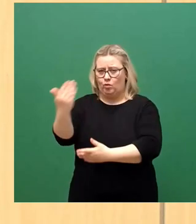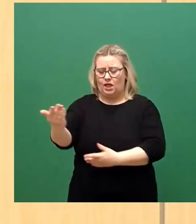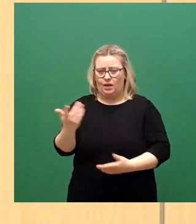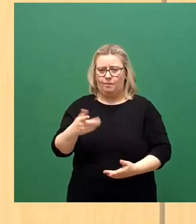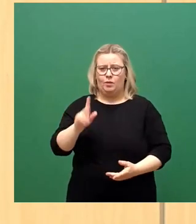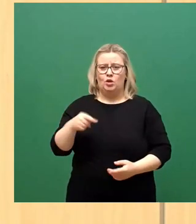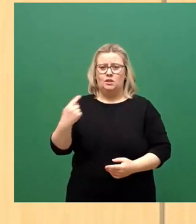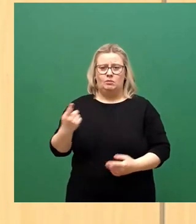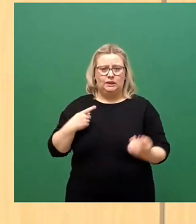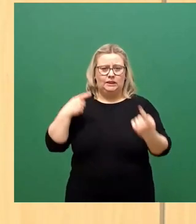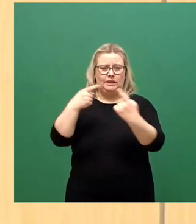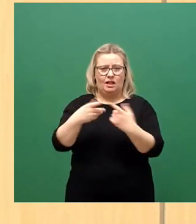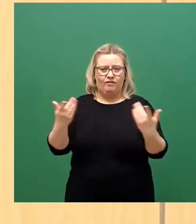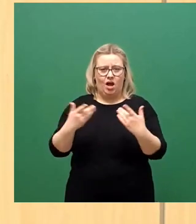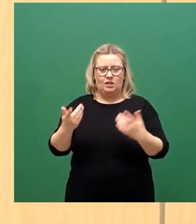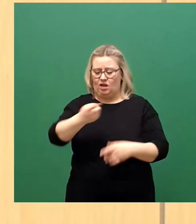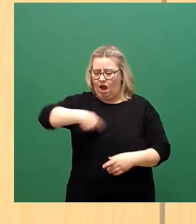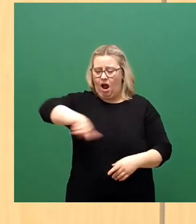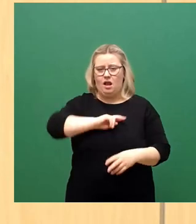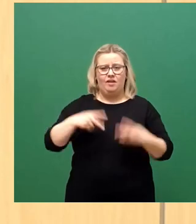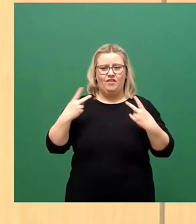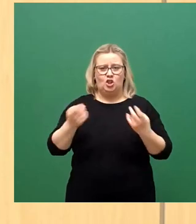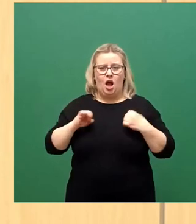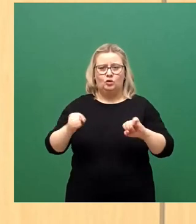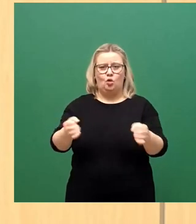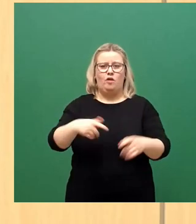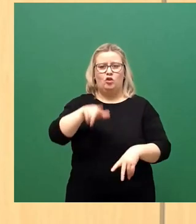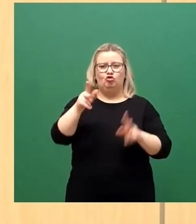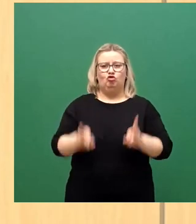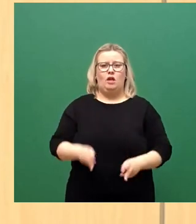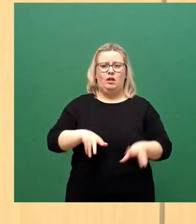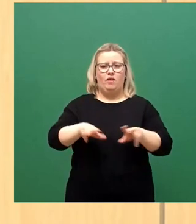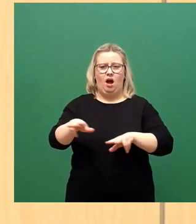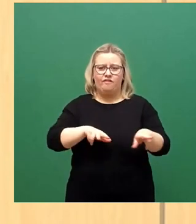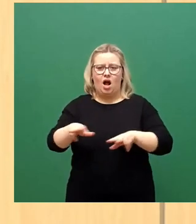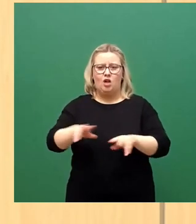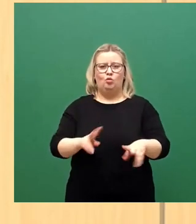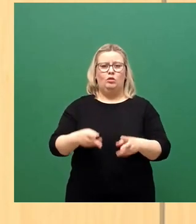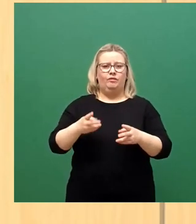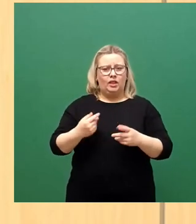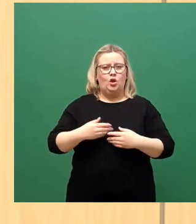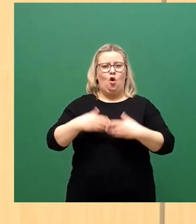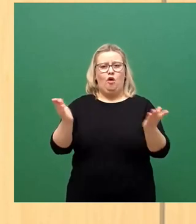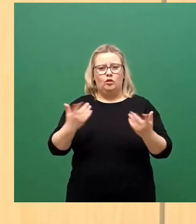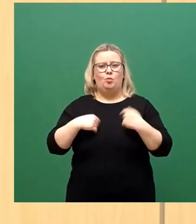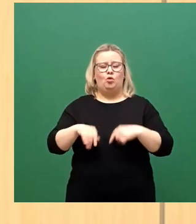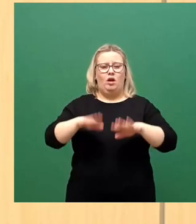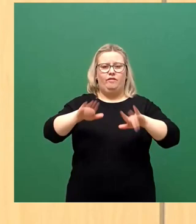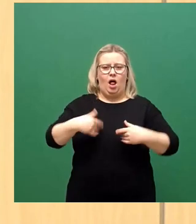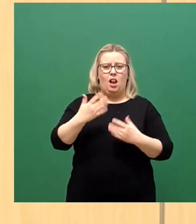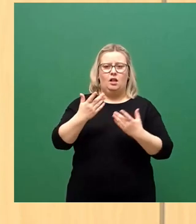Ziel des Handelns aller relevanten Akteure der Stadtverwaltung, die Sicherung der aktuellen Öffnungsschritte durch niedrige Fallzahlen und